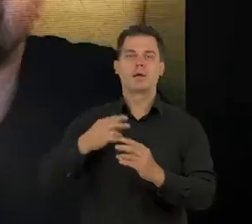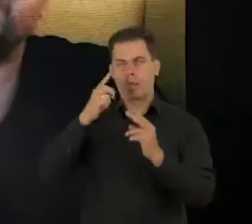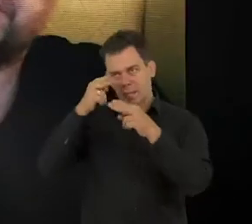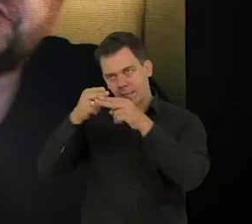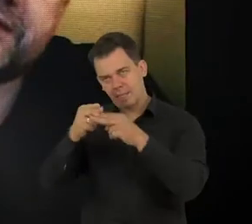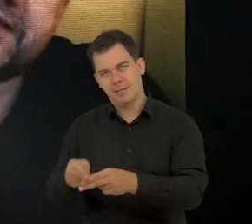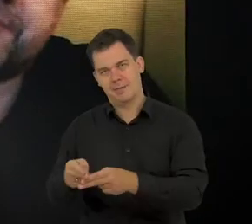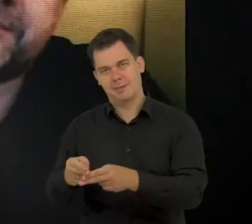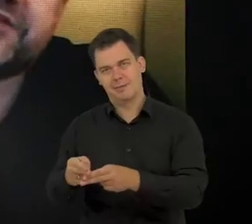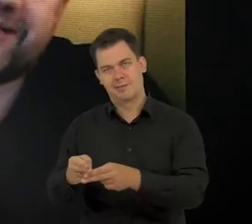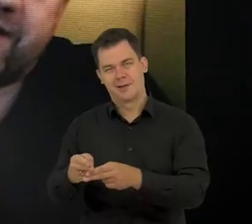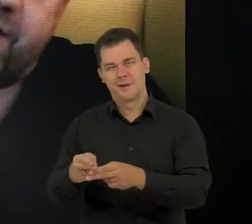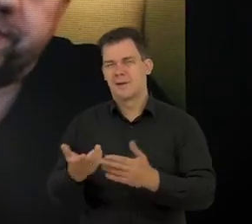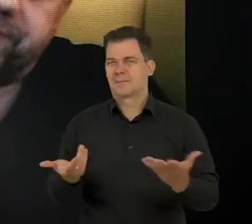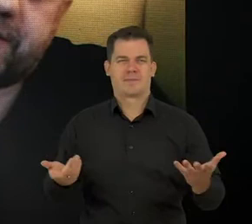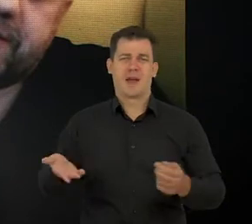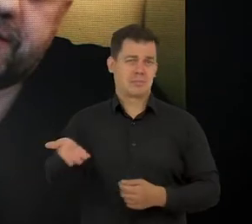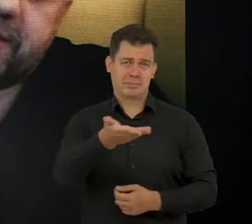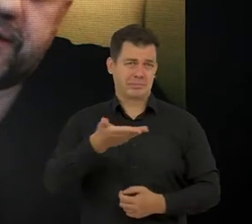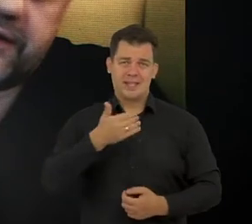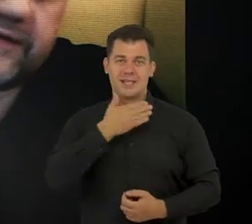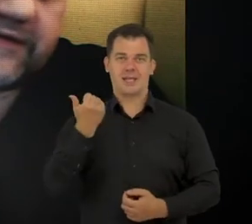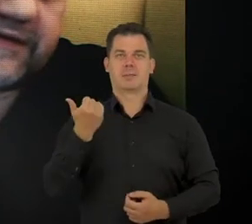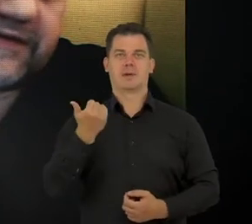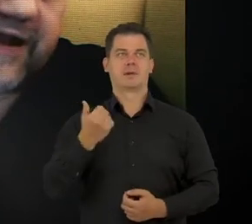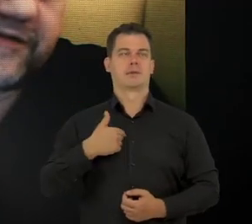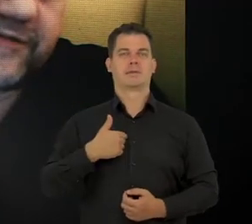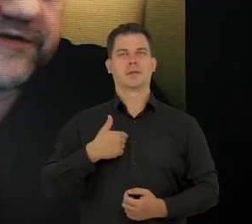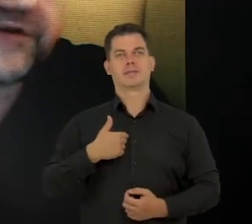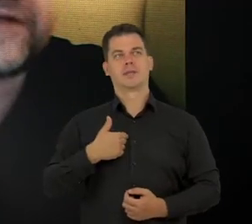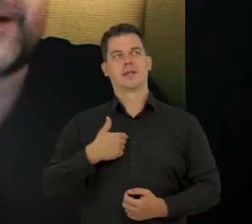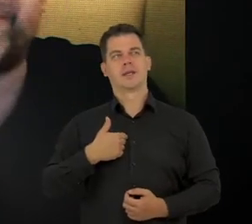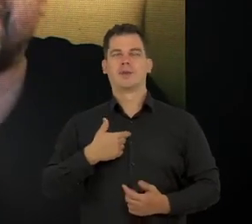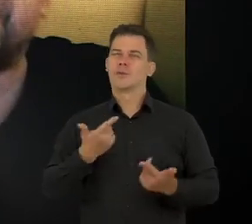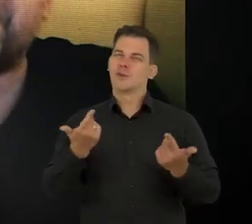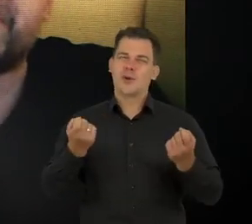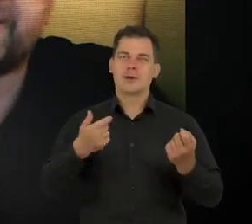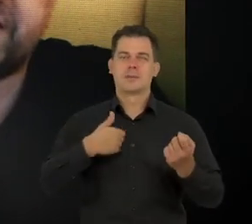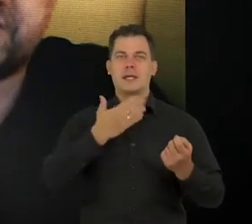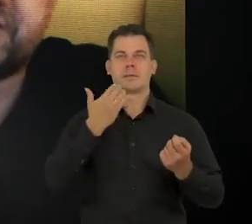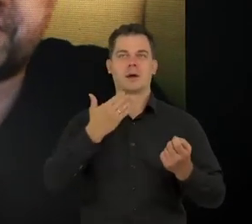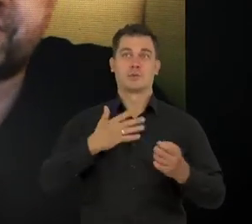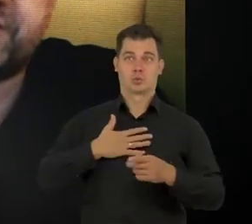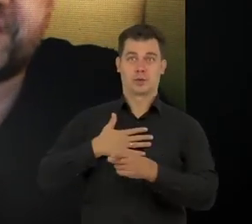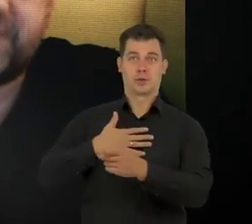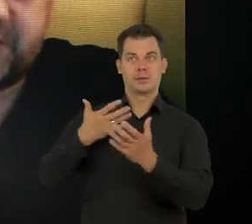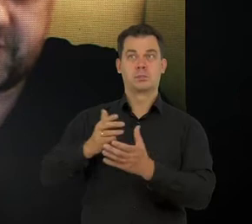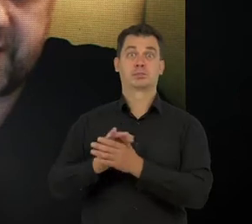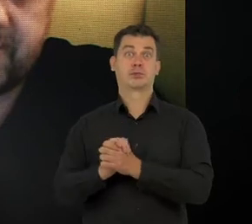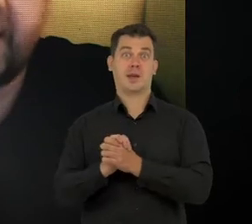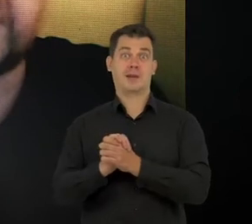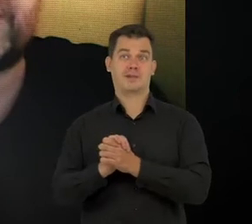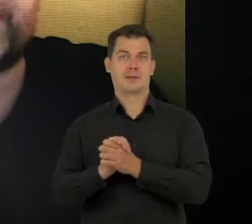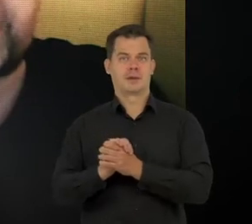inwentarza. Przecież my nie mamy żadnego interesa. Nie przypuszczamy najczęściej, że ktoś, jest naszym